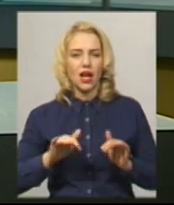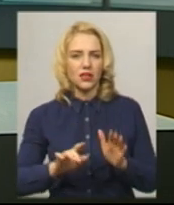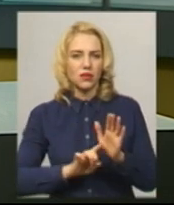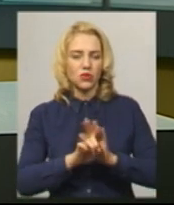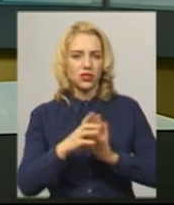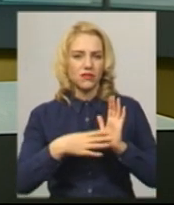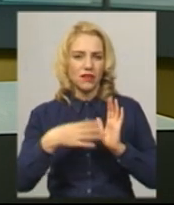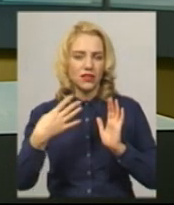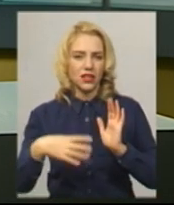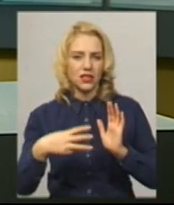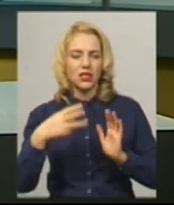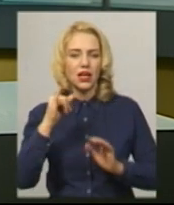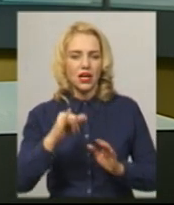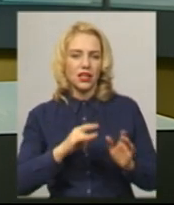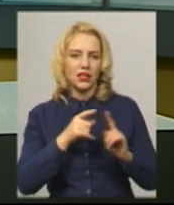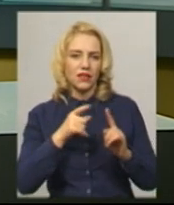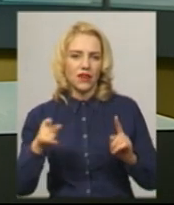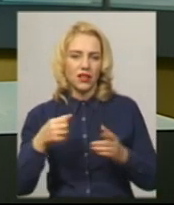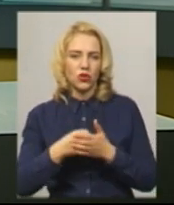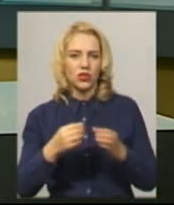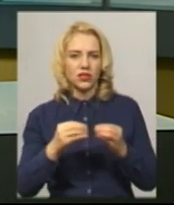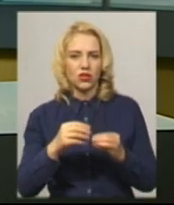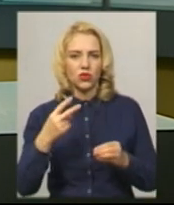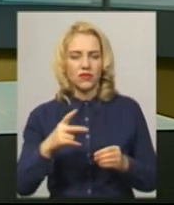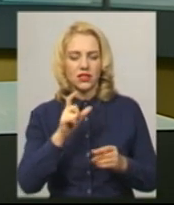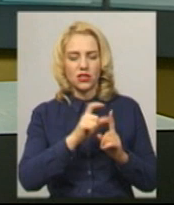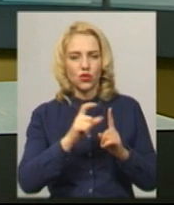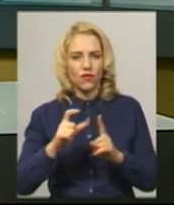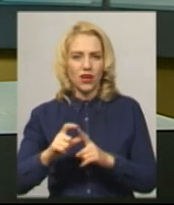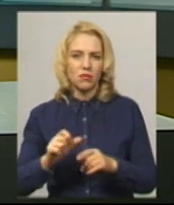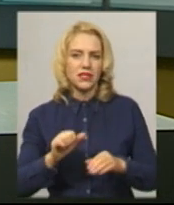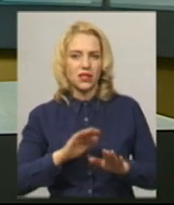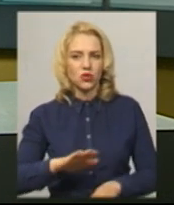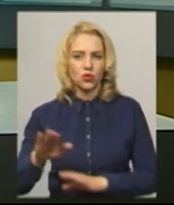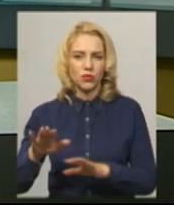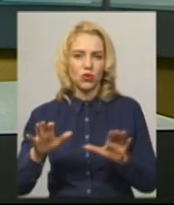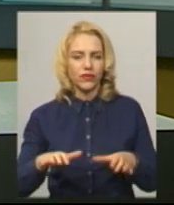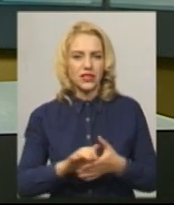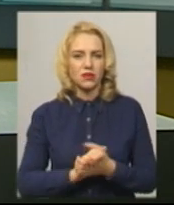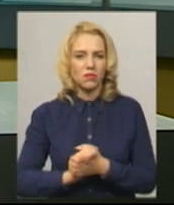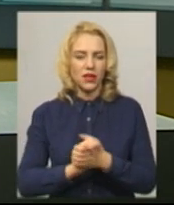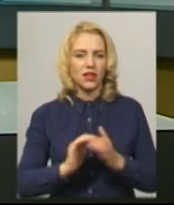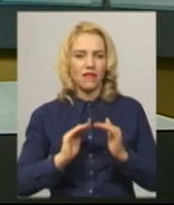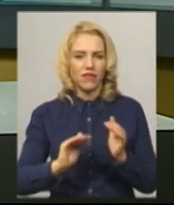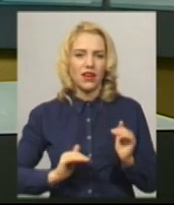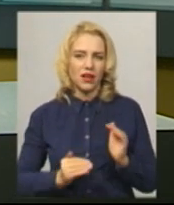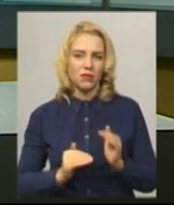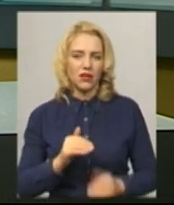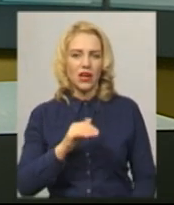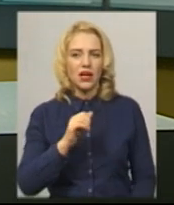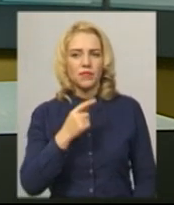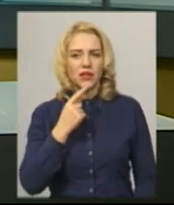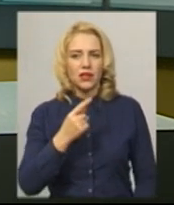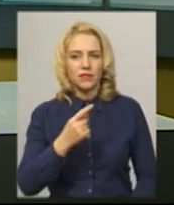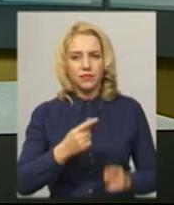о 9.30 та тривала до 10.20. За словами заступника голови спілки фермерів «Всеукраїнська аграрна рада» Аліма Міщука,